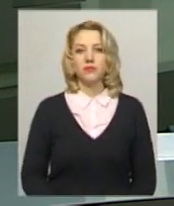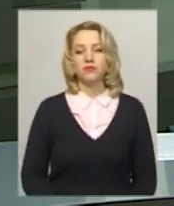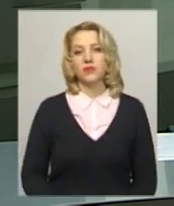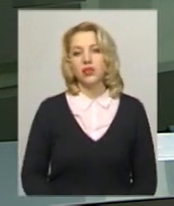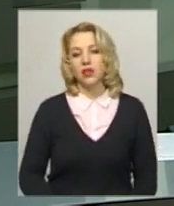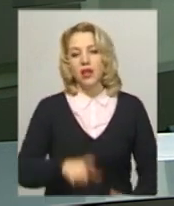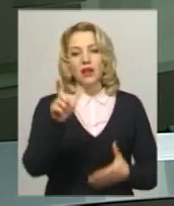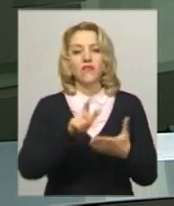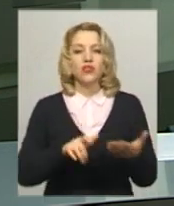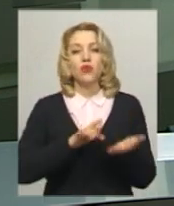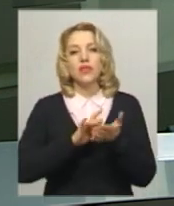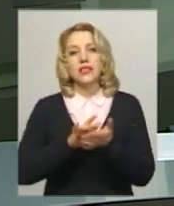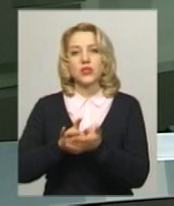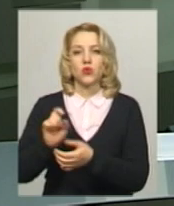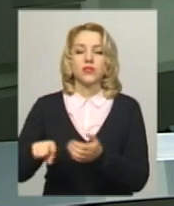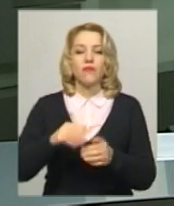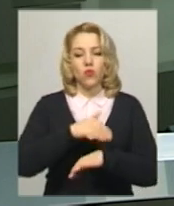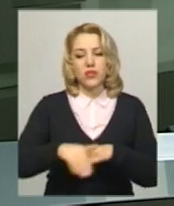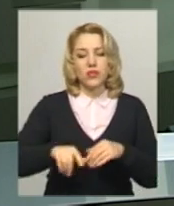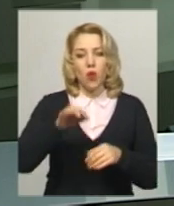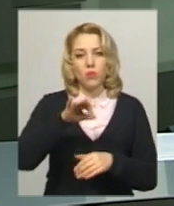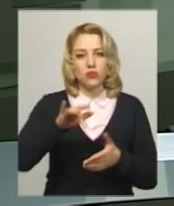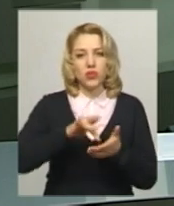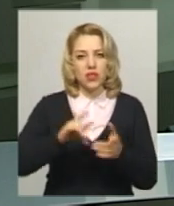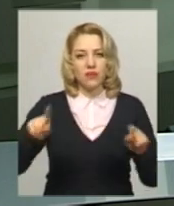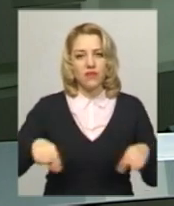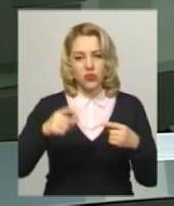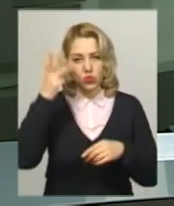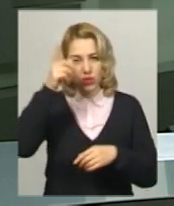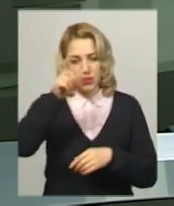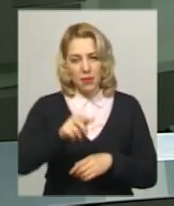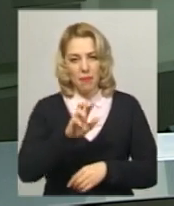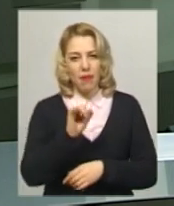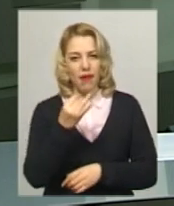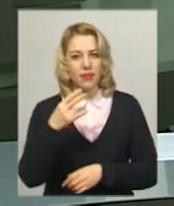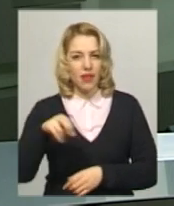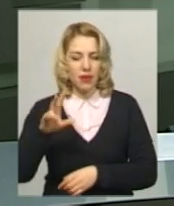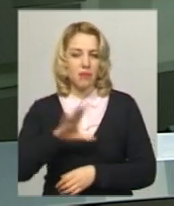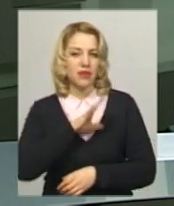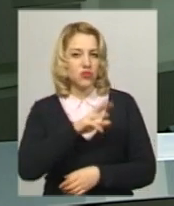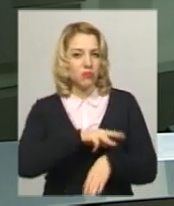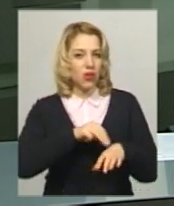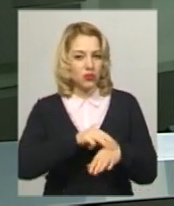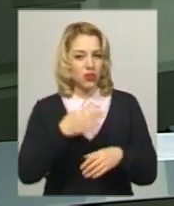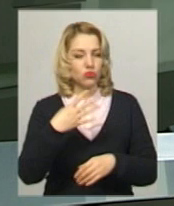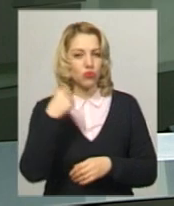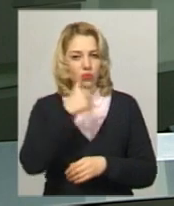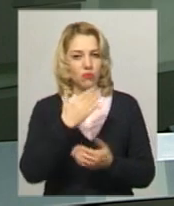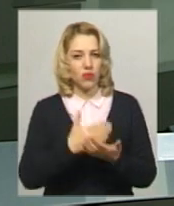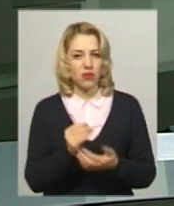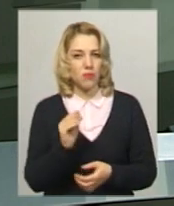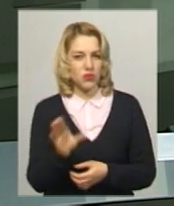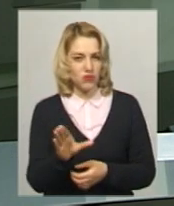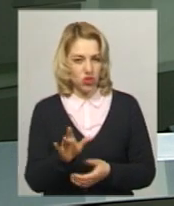Віршовані екскурсії вулицями обласного центру влаштує хмельничанин Ігор Байдак, колишній міліціонер вже 40 років, як має посвідчення